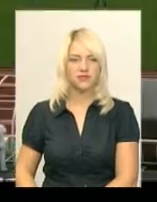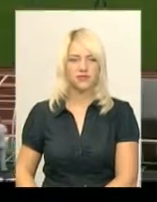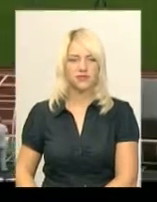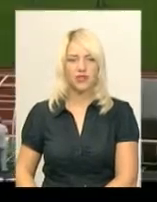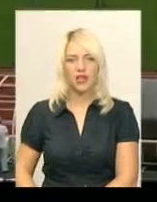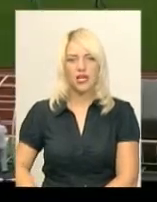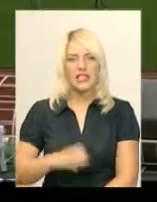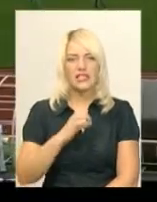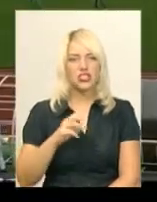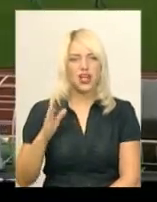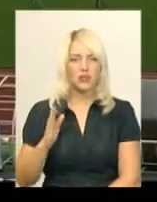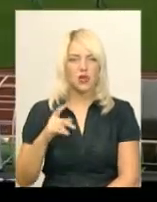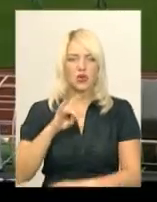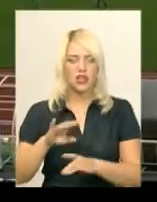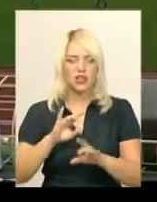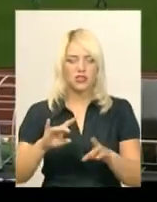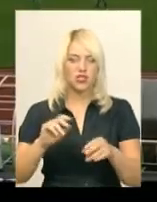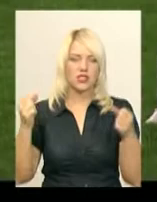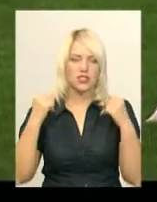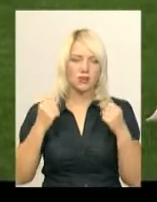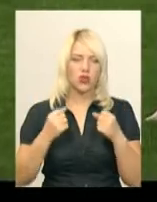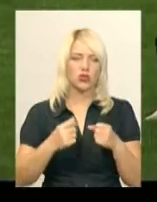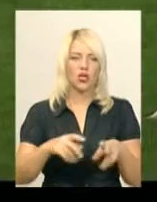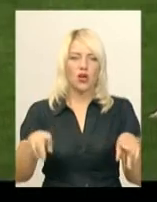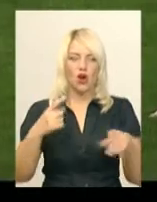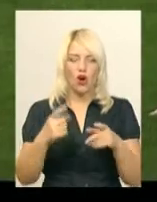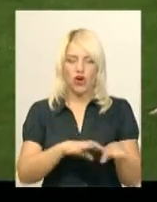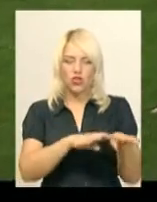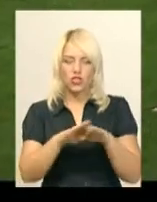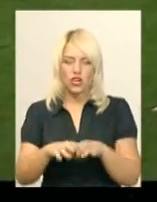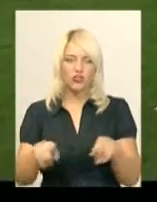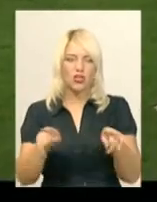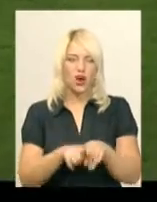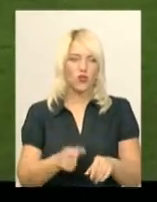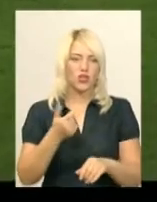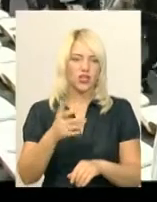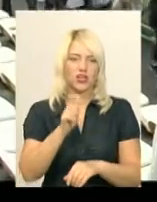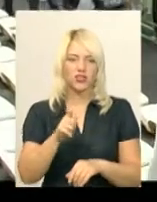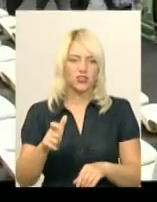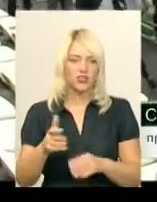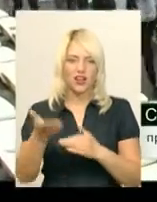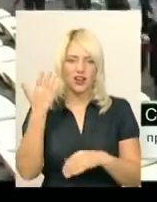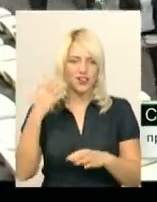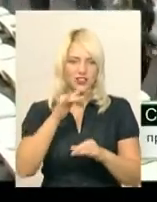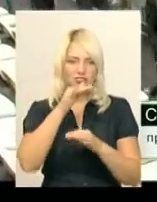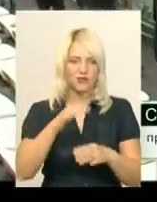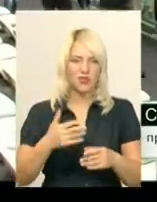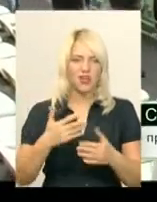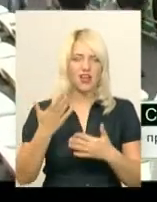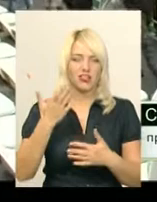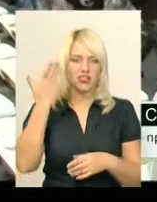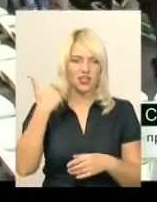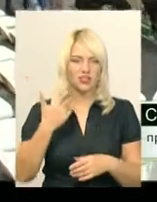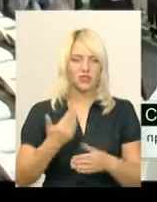Сніжана Мукмінова каже, навчати спорту одночасно таку кількість людей їй раніше не доводилося. Я ще в групу, це максимум